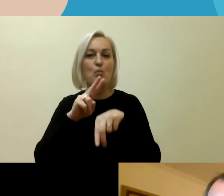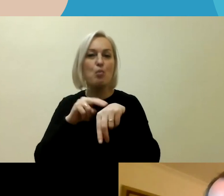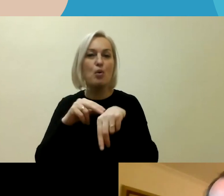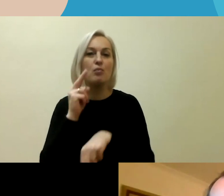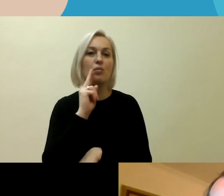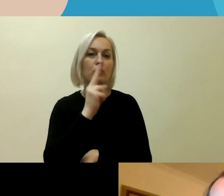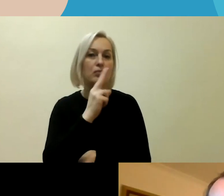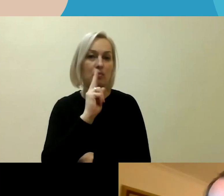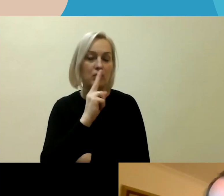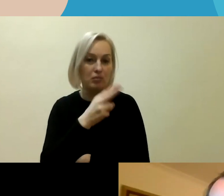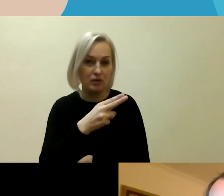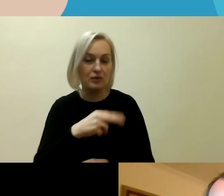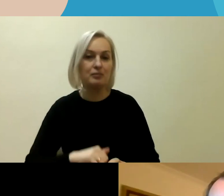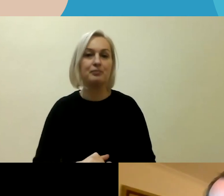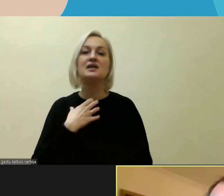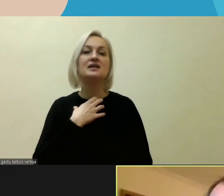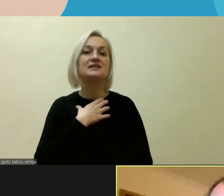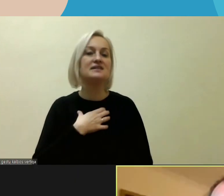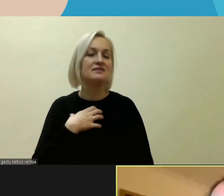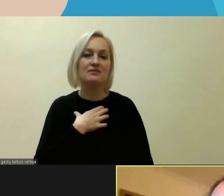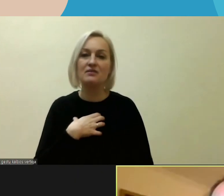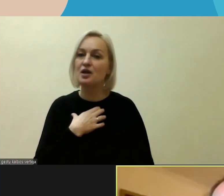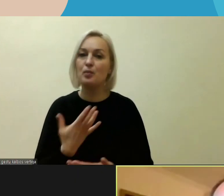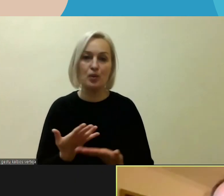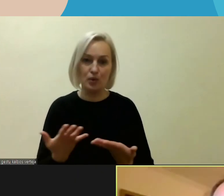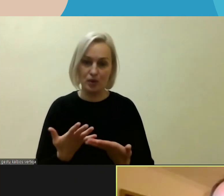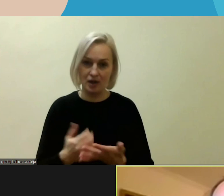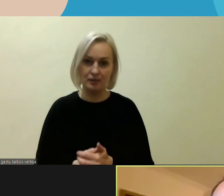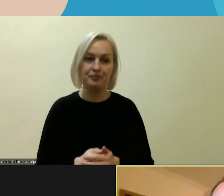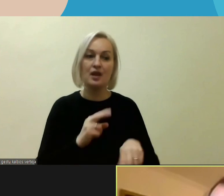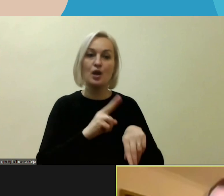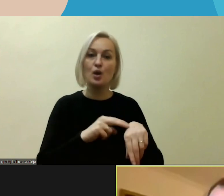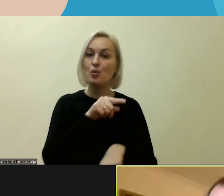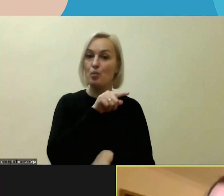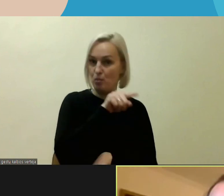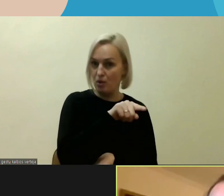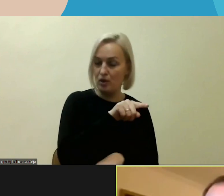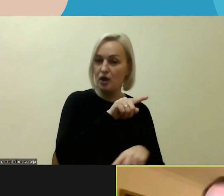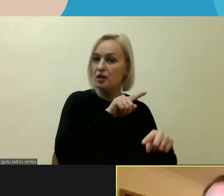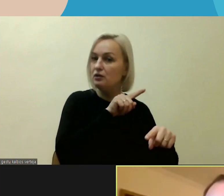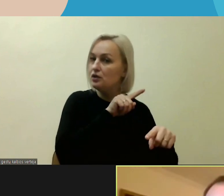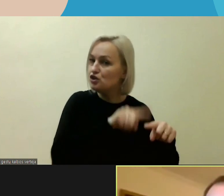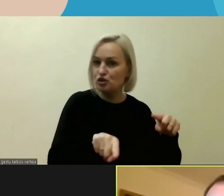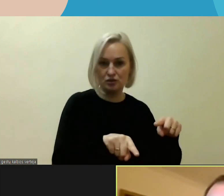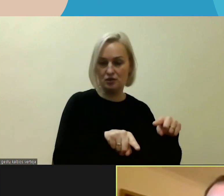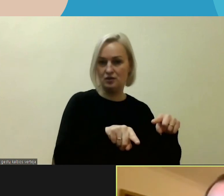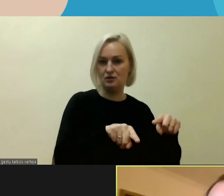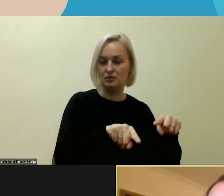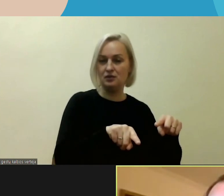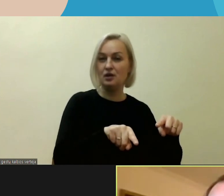Labai svarbu, kad policija iš karto sureagūtų, jeigu tik tai yra